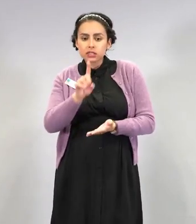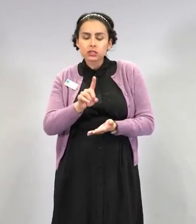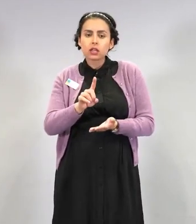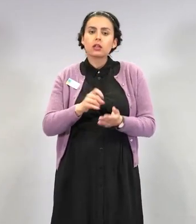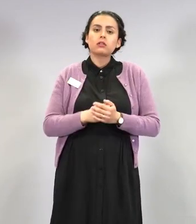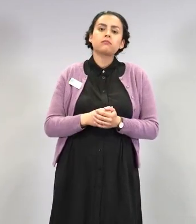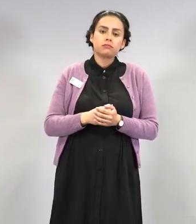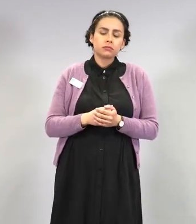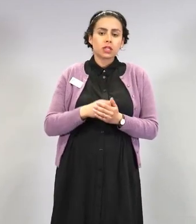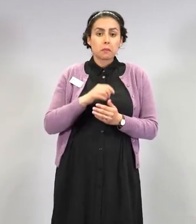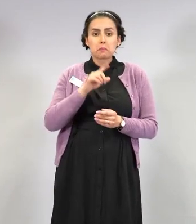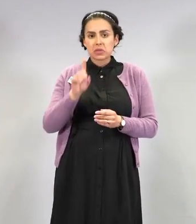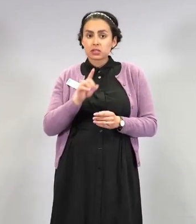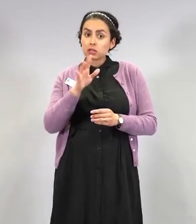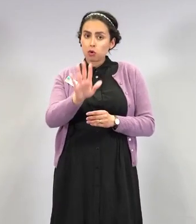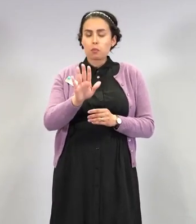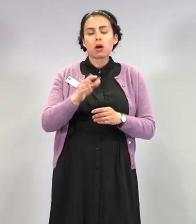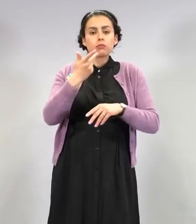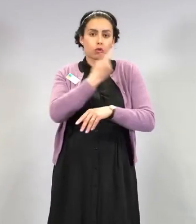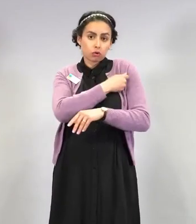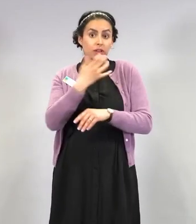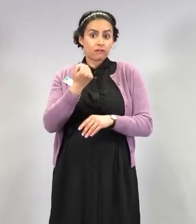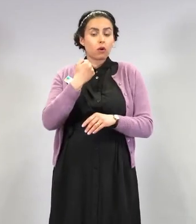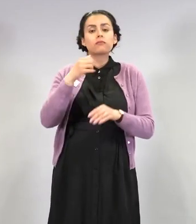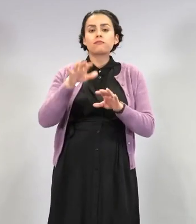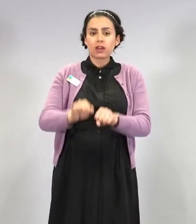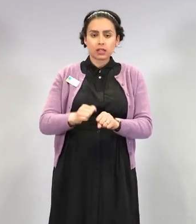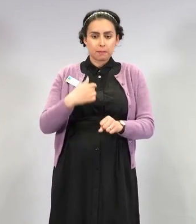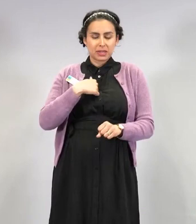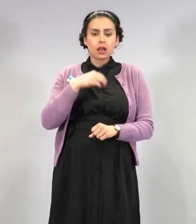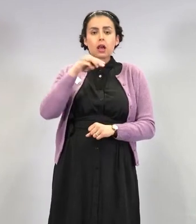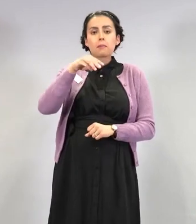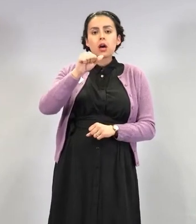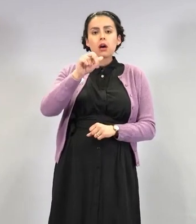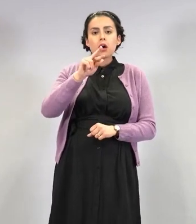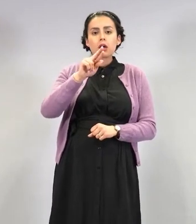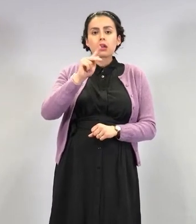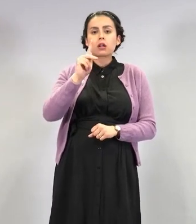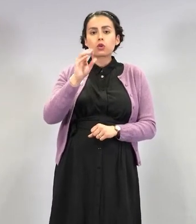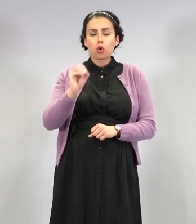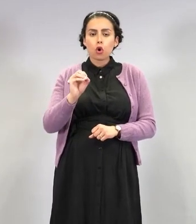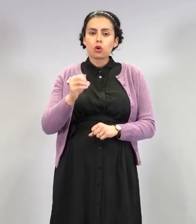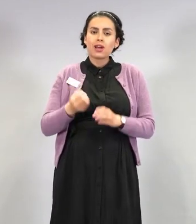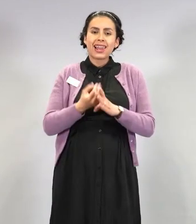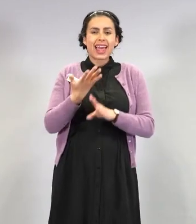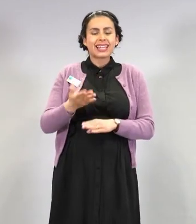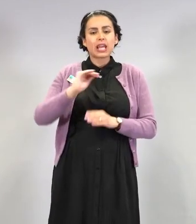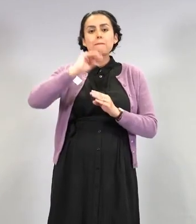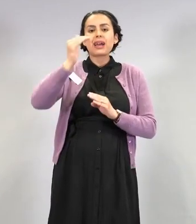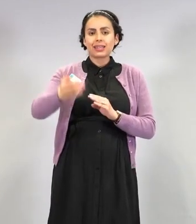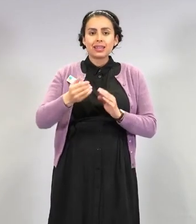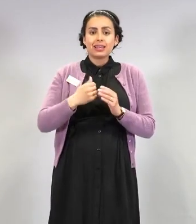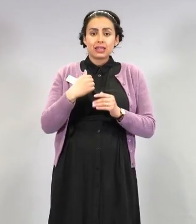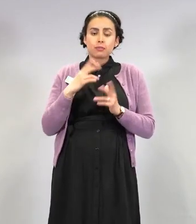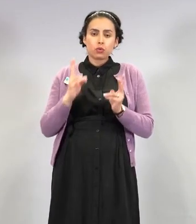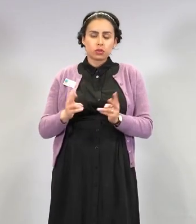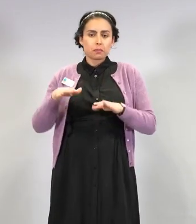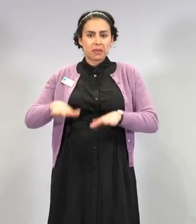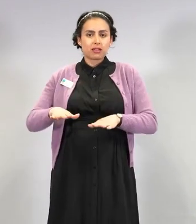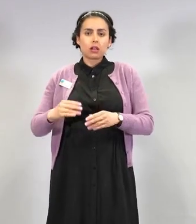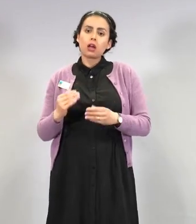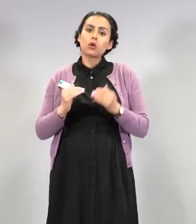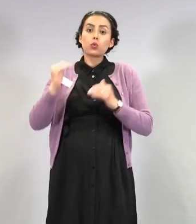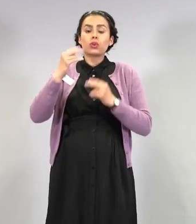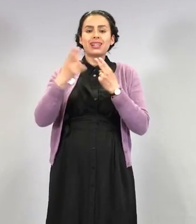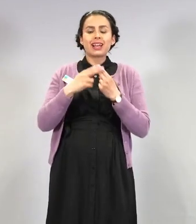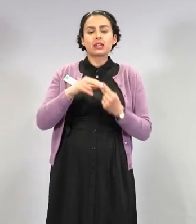missäkin kunnassa varata. Minä olen Marko Lähteenmäki ja lisäksi meillä on paikalla täällä ylilääkäri Tuija Leino